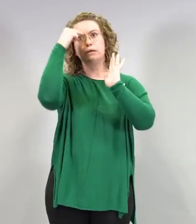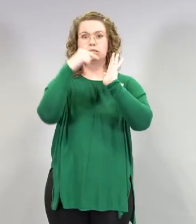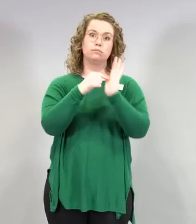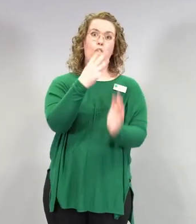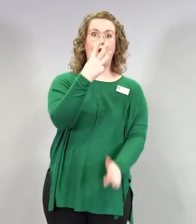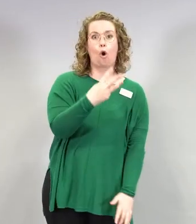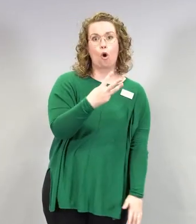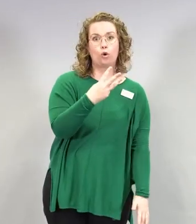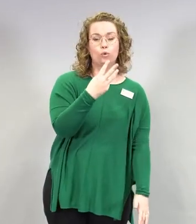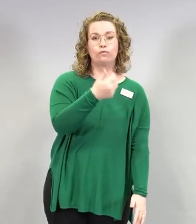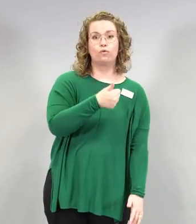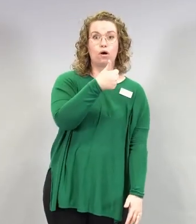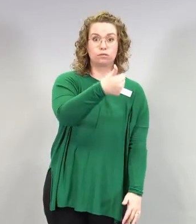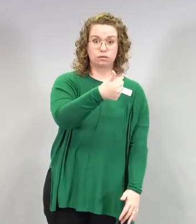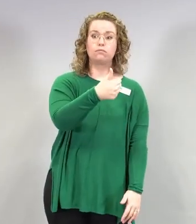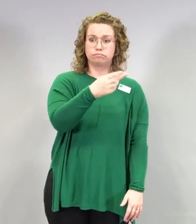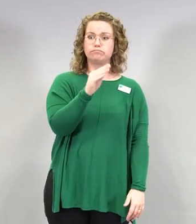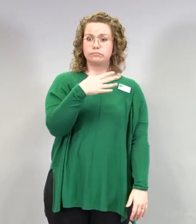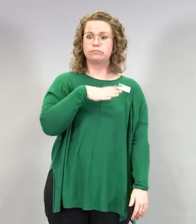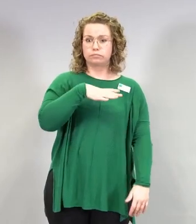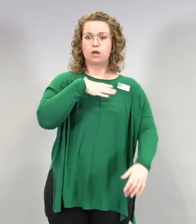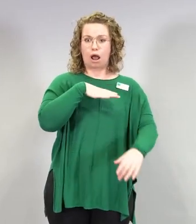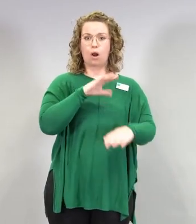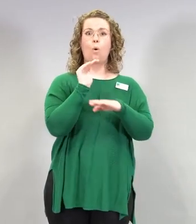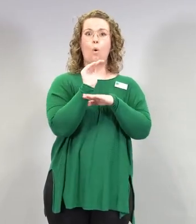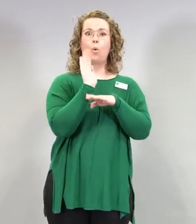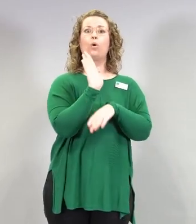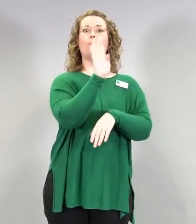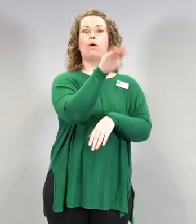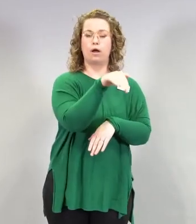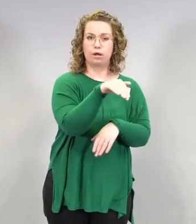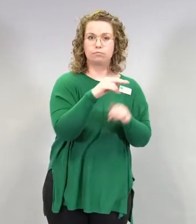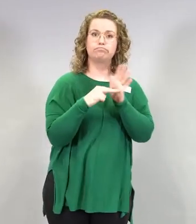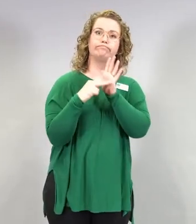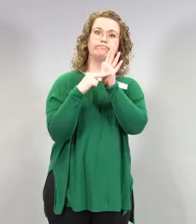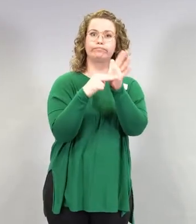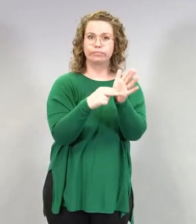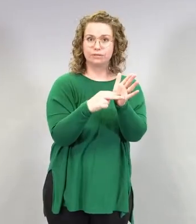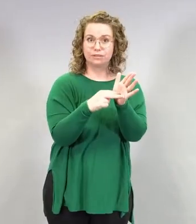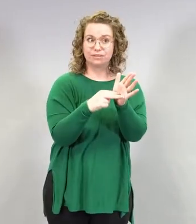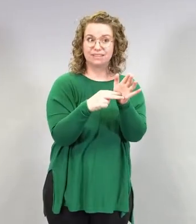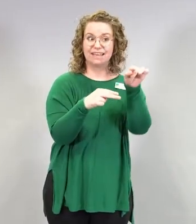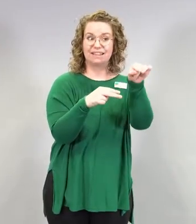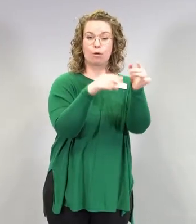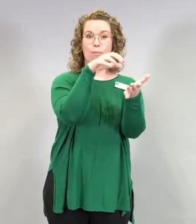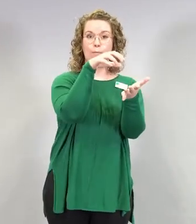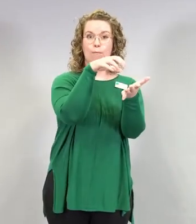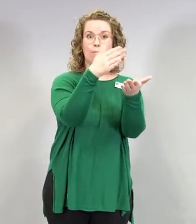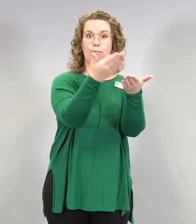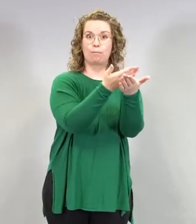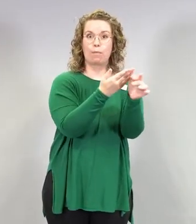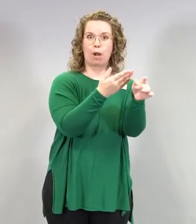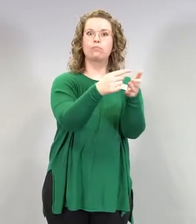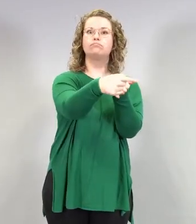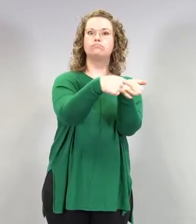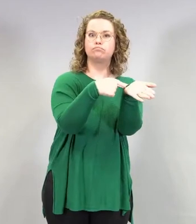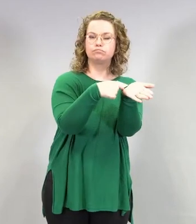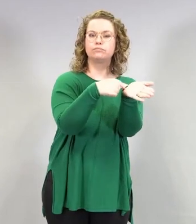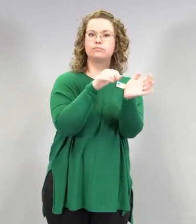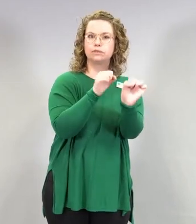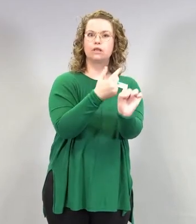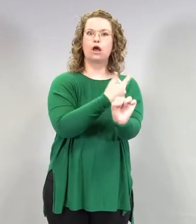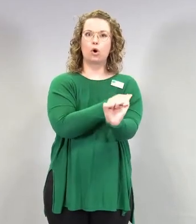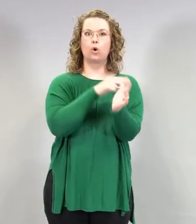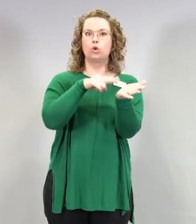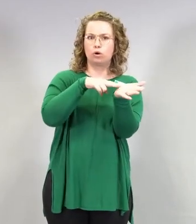lähteä matkalle ja matkakohde vaatii rokotustodistuksen, niin voisiko hän sitten omalla suostumuksellaan ottaa